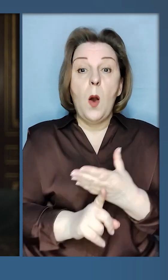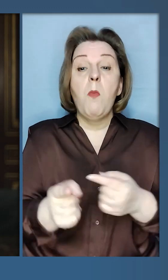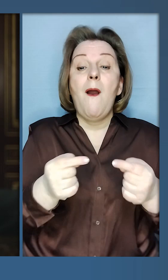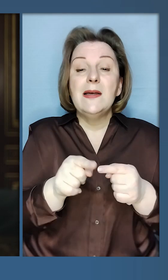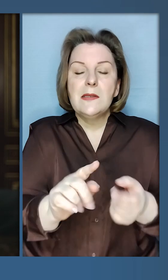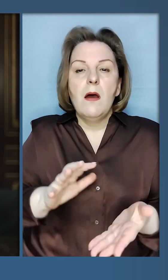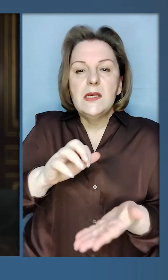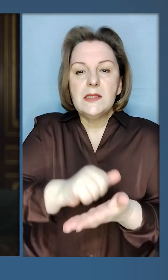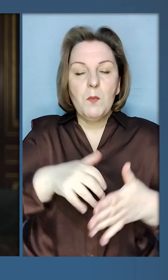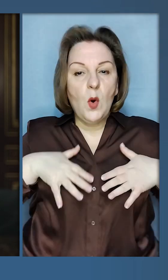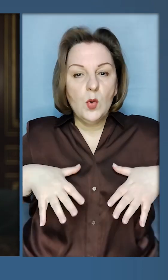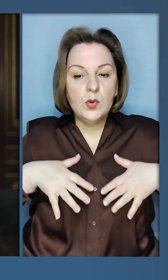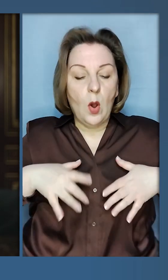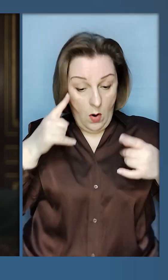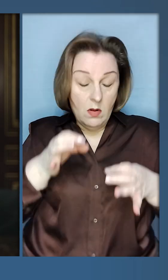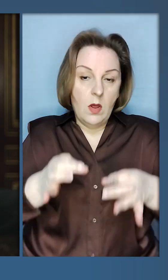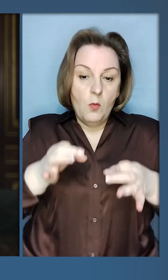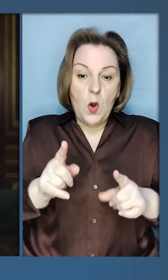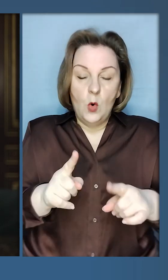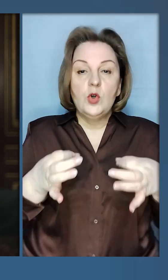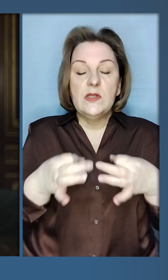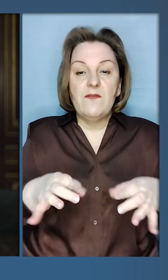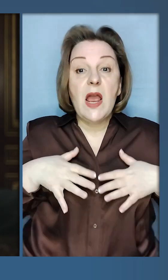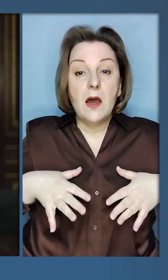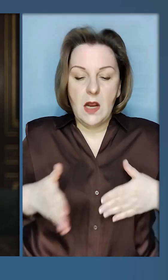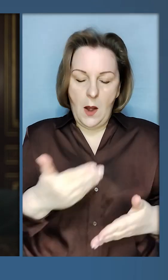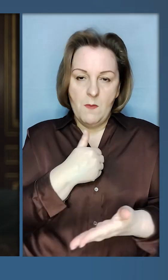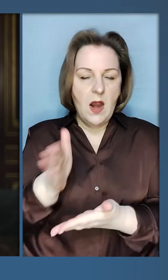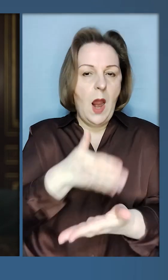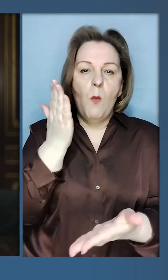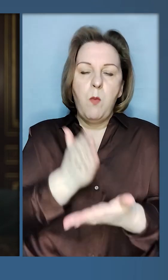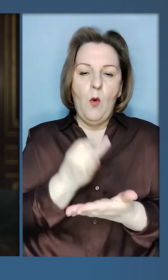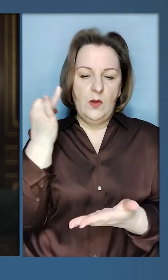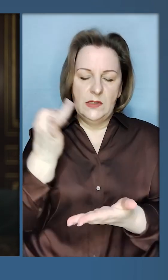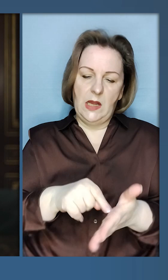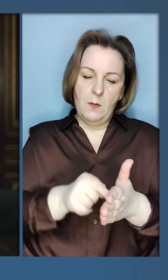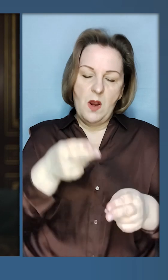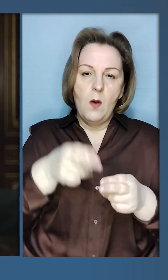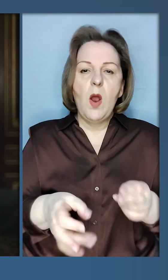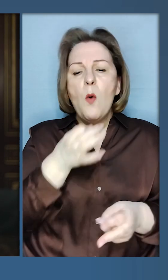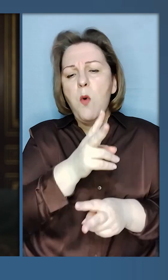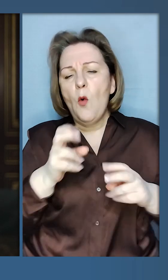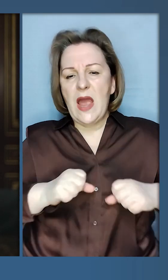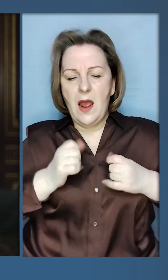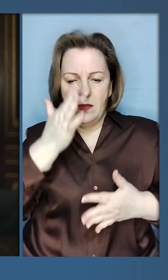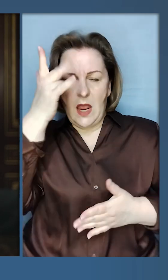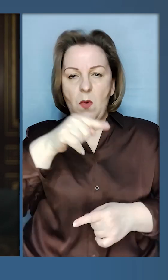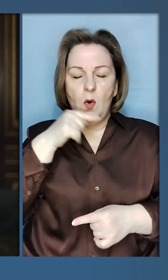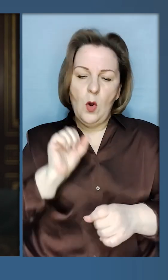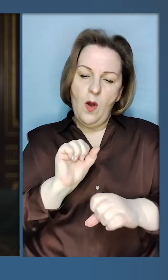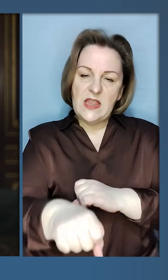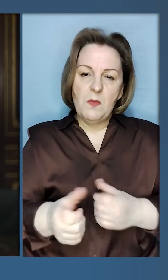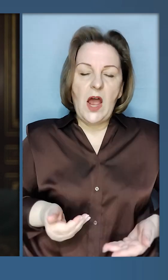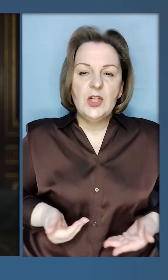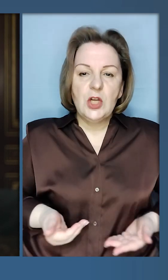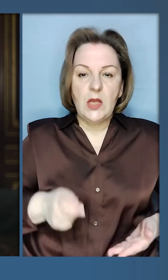розпочалась саме з захоплення Криму. Логічно, що звільненням Криму ми поставимо історичну крапку на будь-яких намаганнях